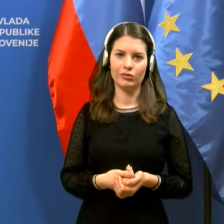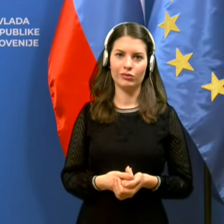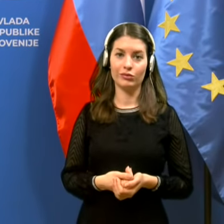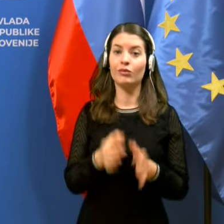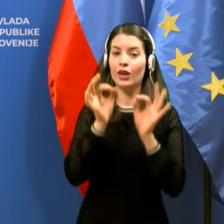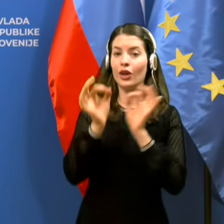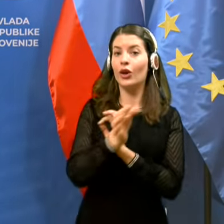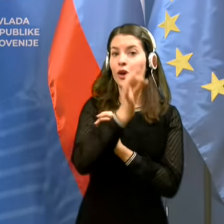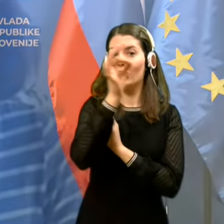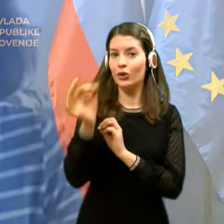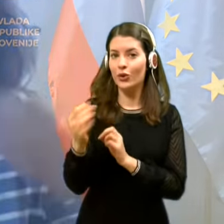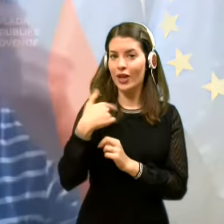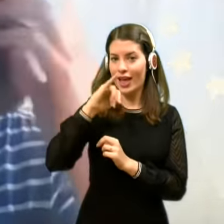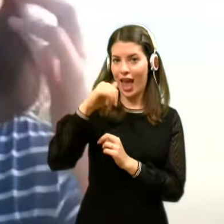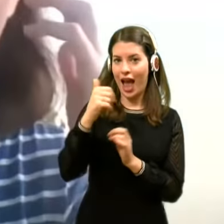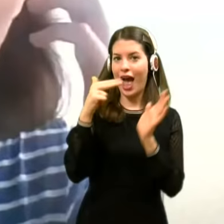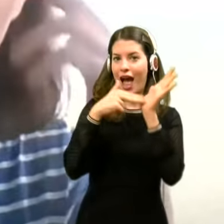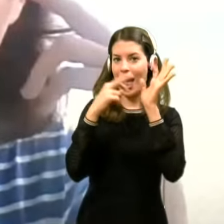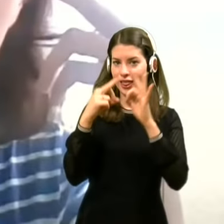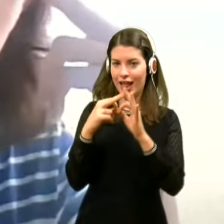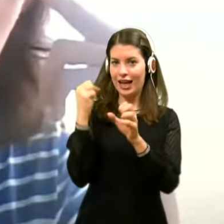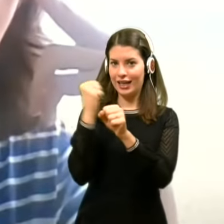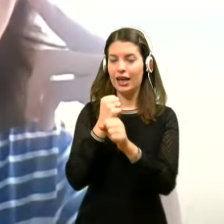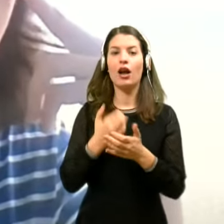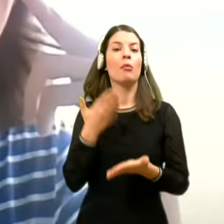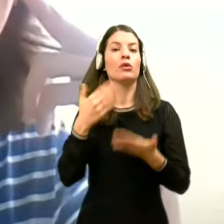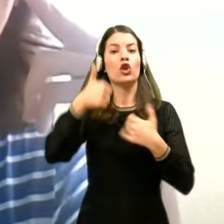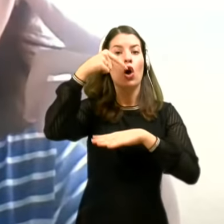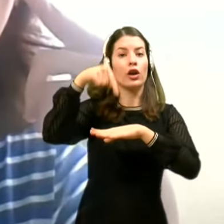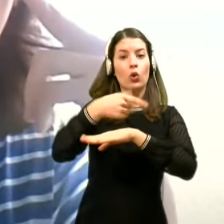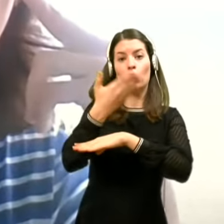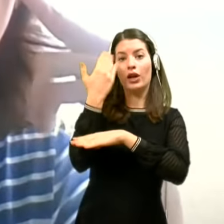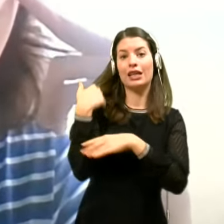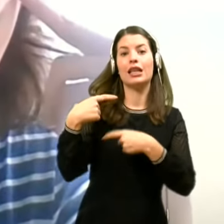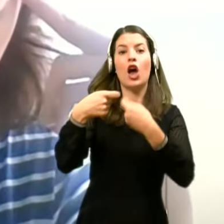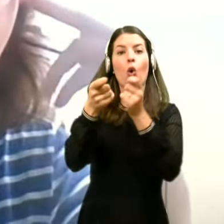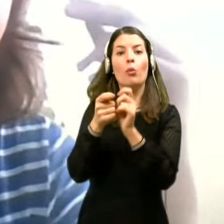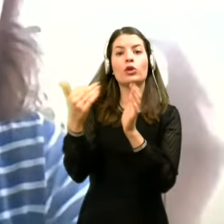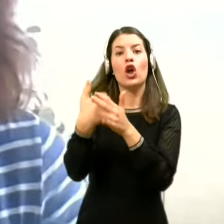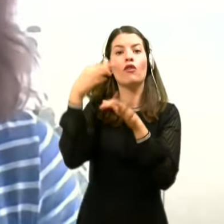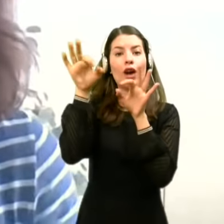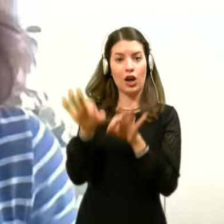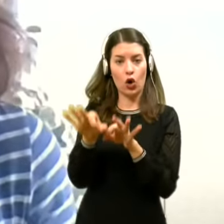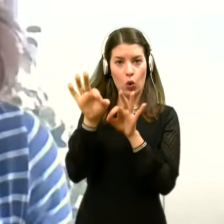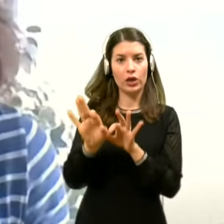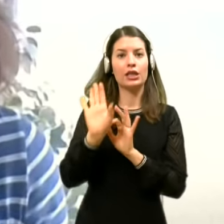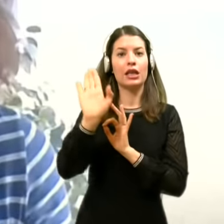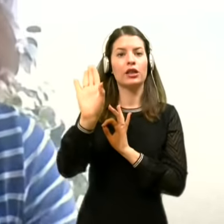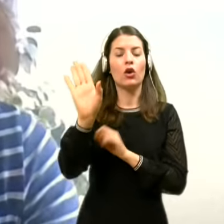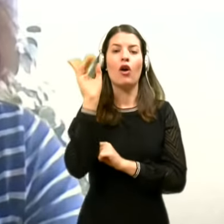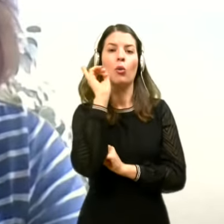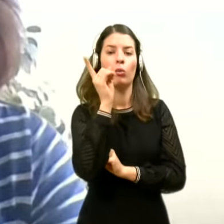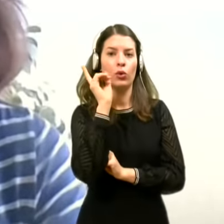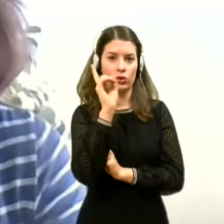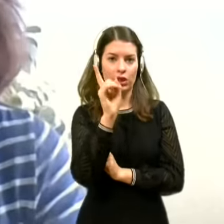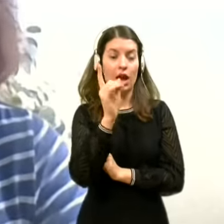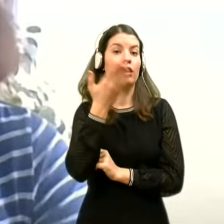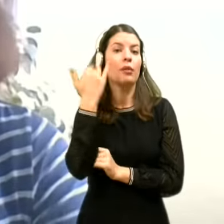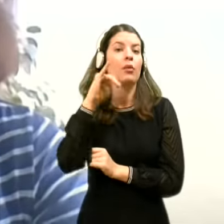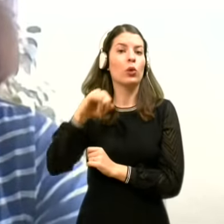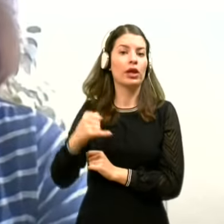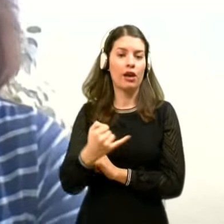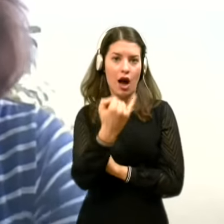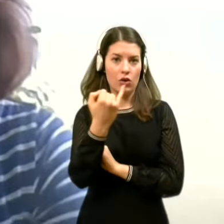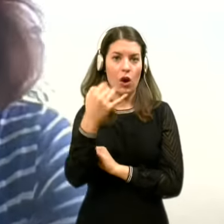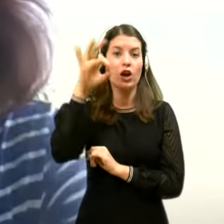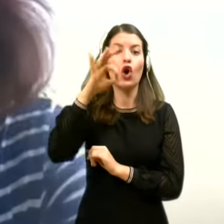Dobrdan, Jana Krebel, tukaj. Kašno uro nazaj smo dobili iz občine Nova Gorica, pa njihova opozorila, da je bilo v januarju